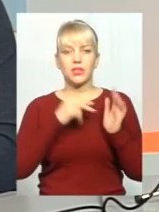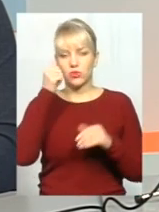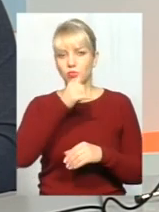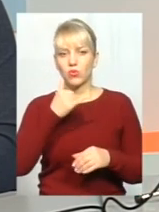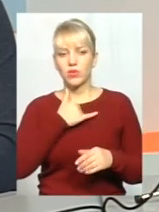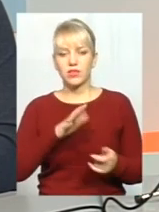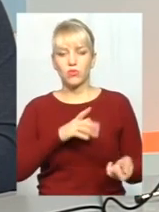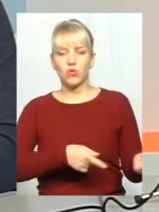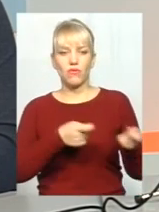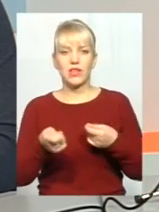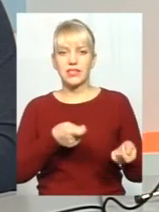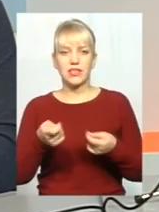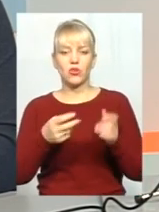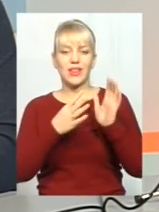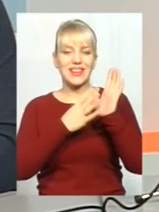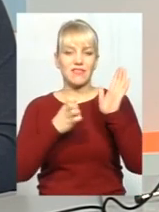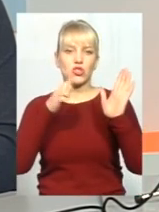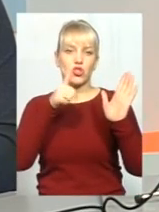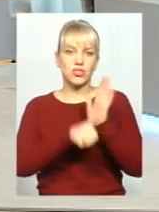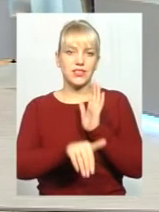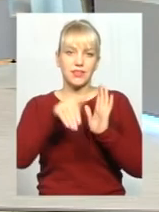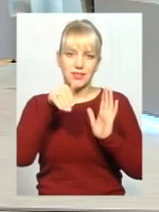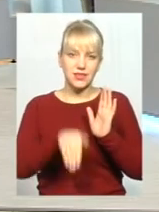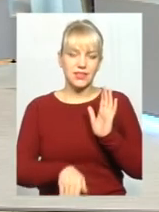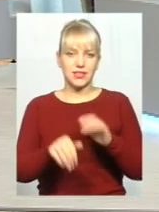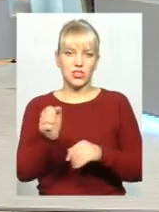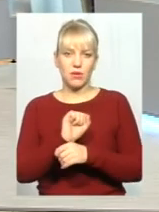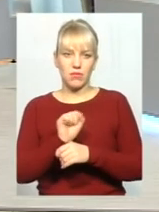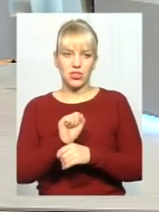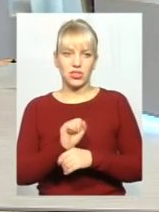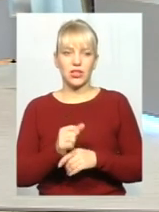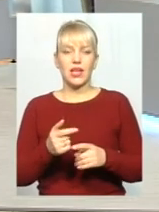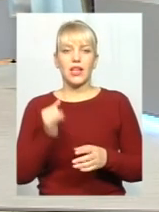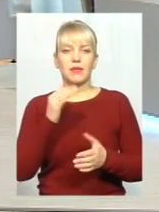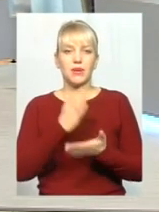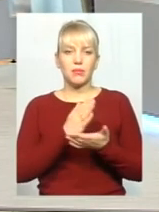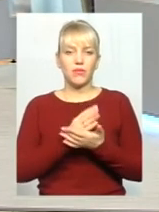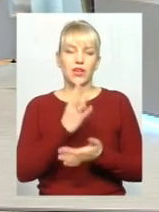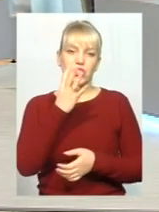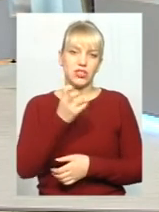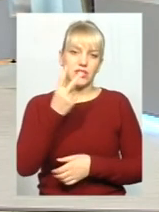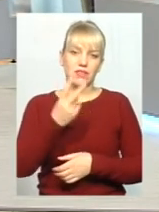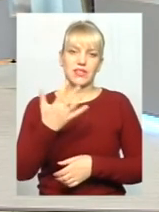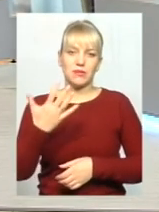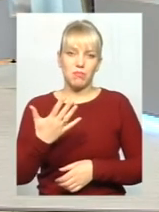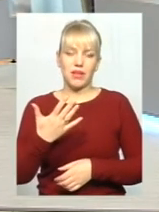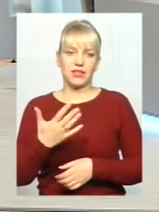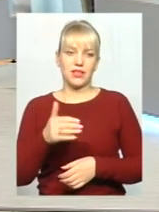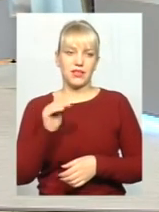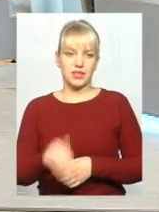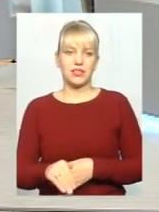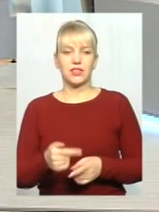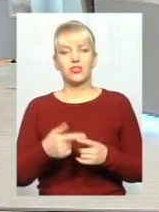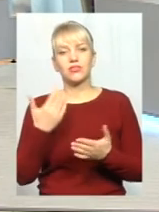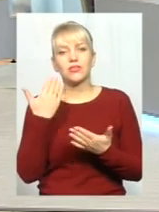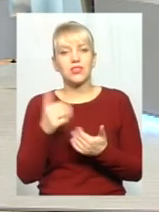ввезено було 960 тисяч. На кінець січня 2018-го перебуває 425 тисяч. Ну, це суб'єктивна